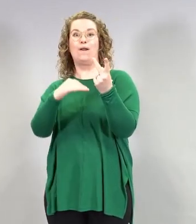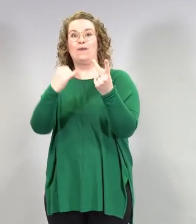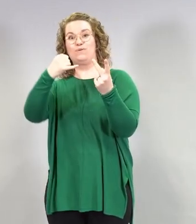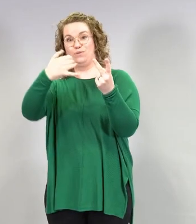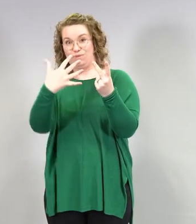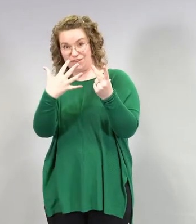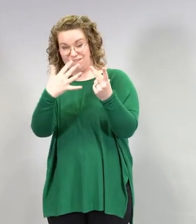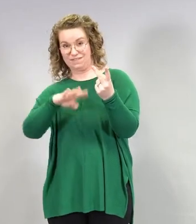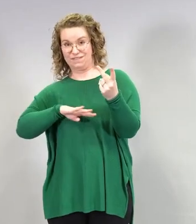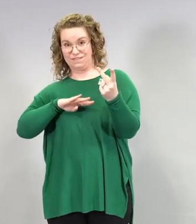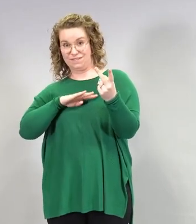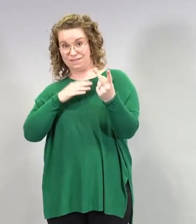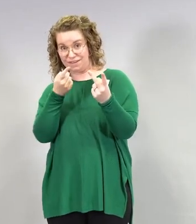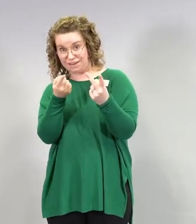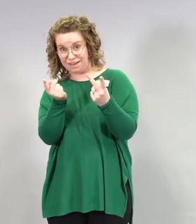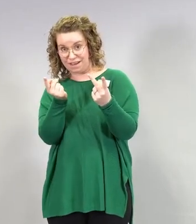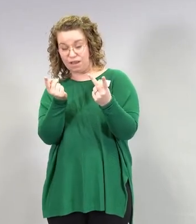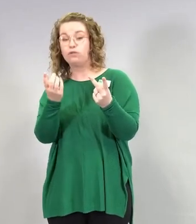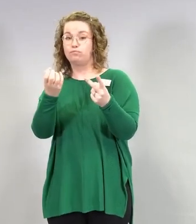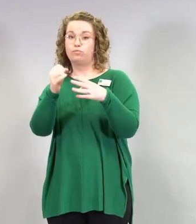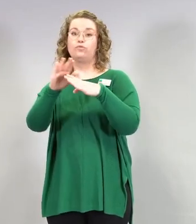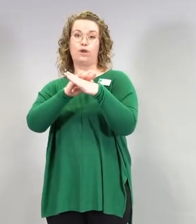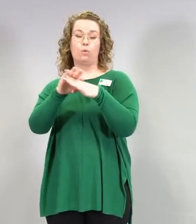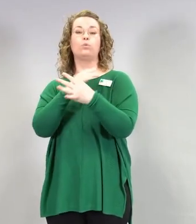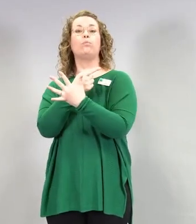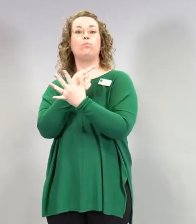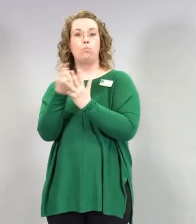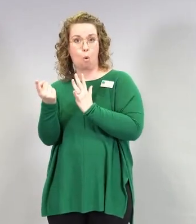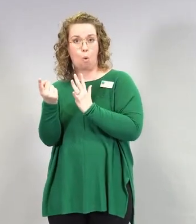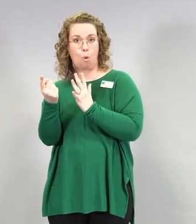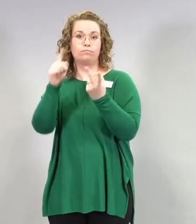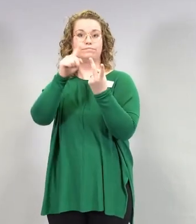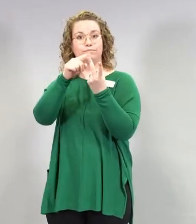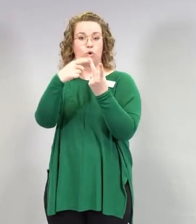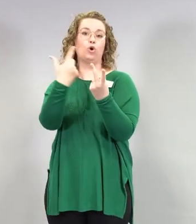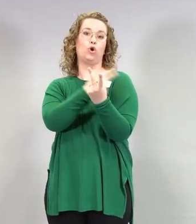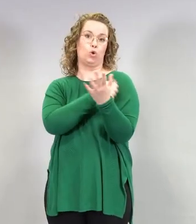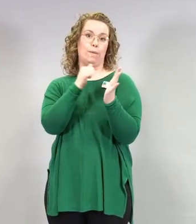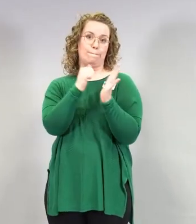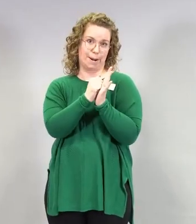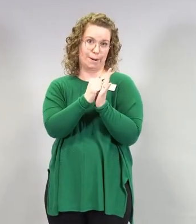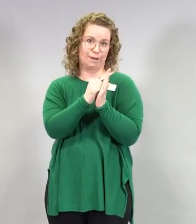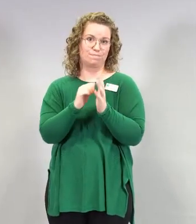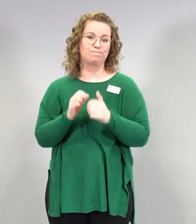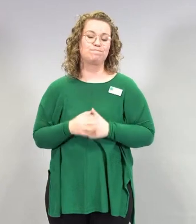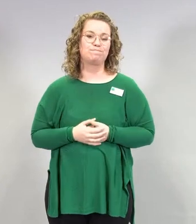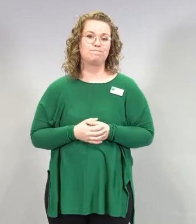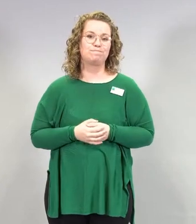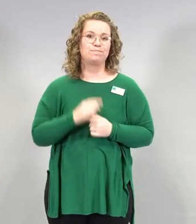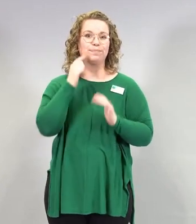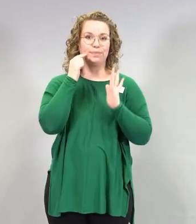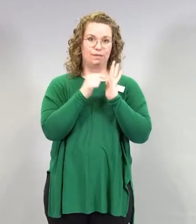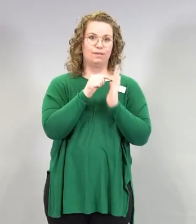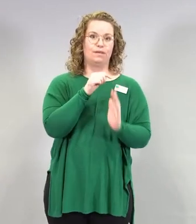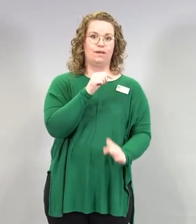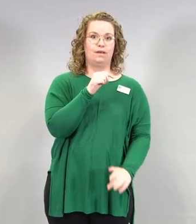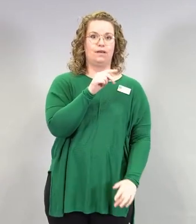kuluessa, voidaan käyttää muita koronavirusrokotteita, eli tätä Comirnatia ja Modernaa.